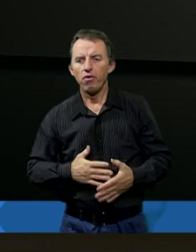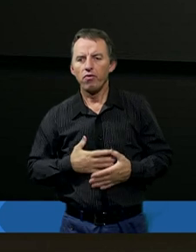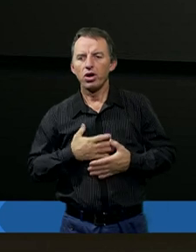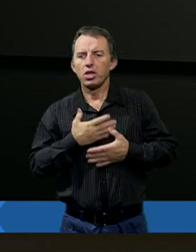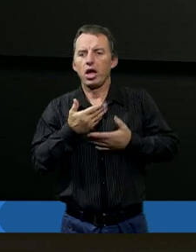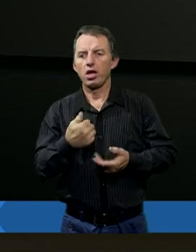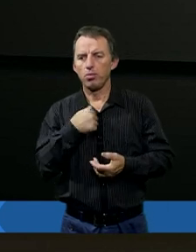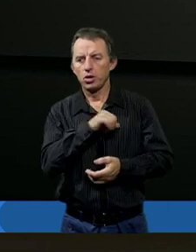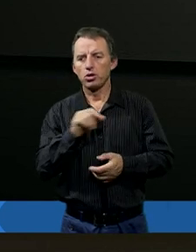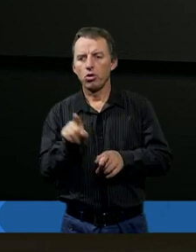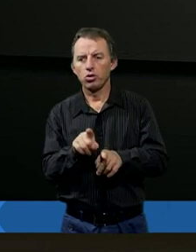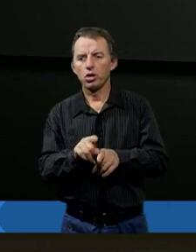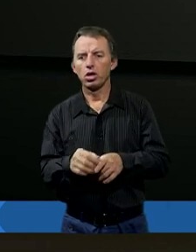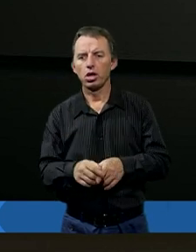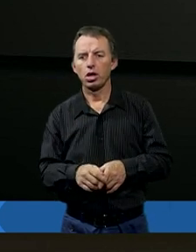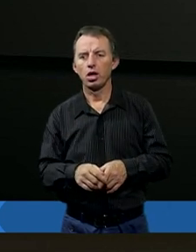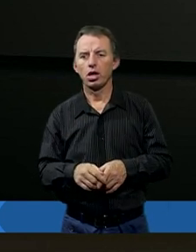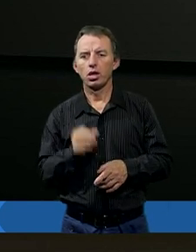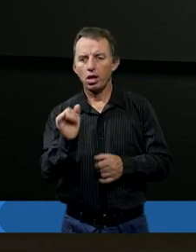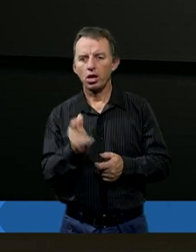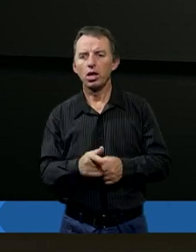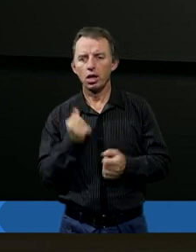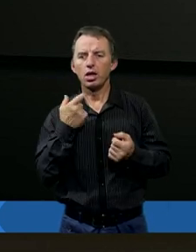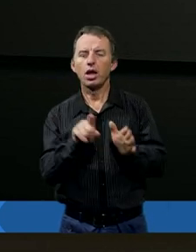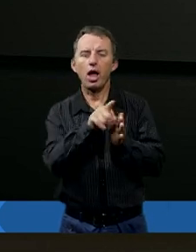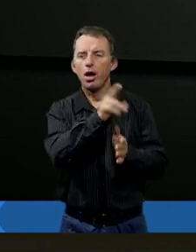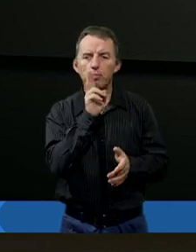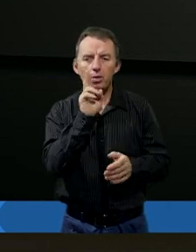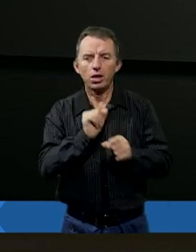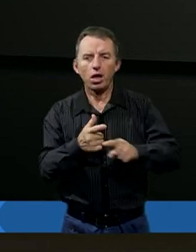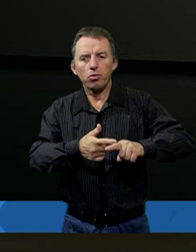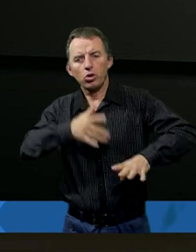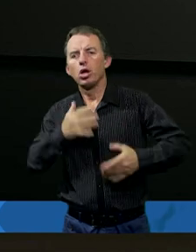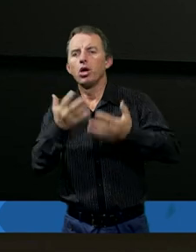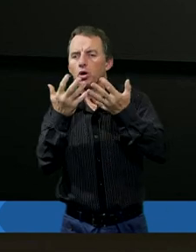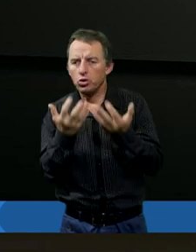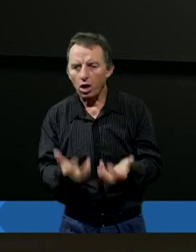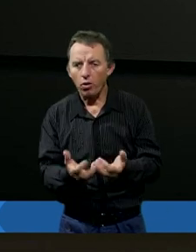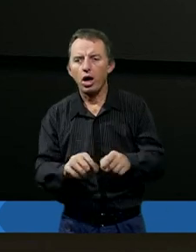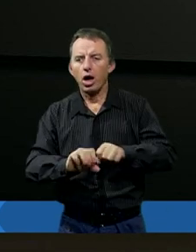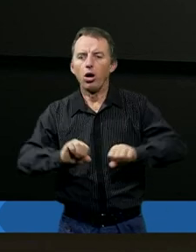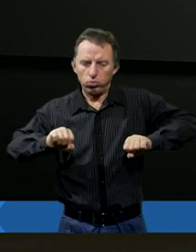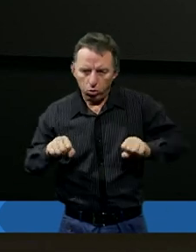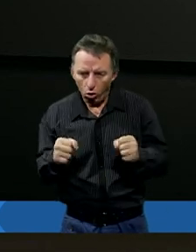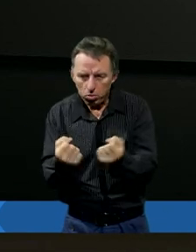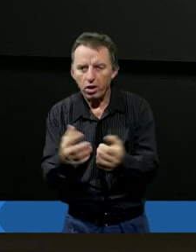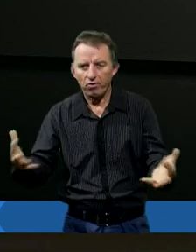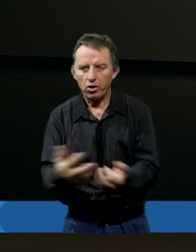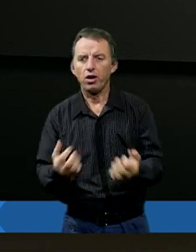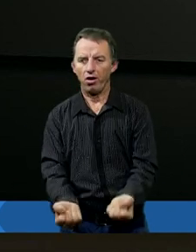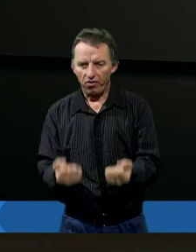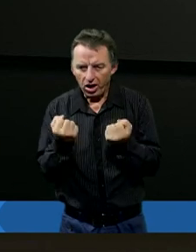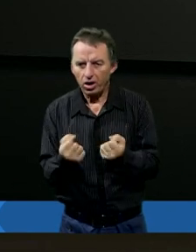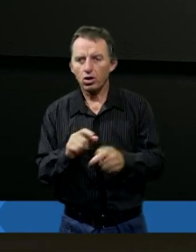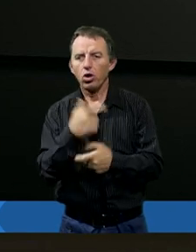Wydaje mi się, bardzo często jestem dla niej za surawa, bo jakby chciałabym, żeby się zmobilizowała, wzięła się w garść,